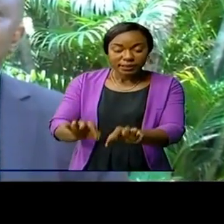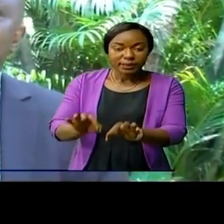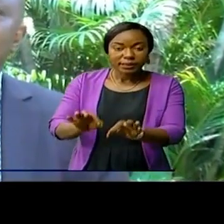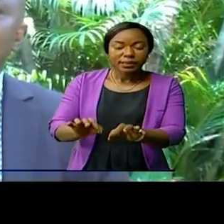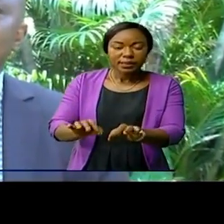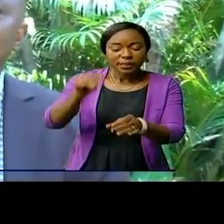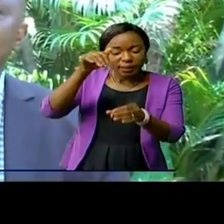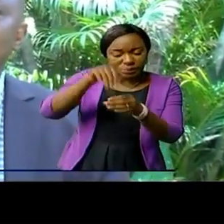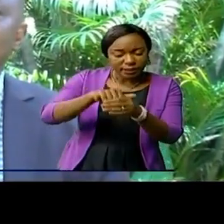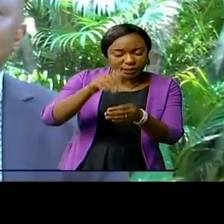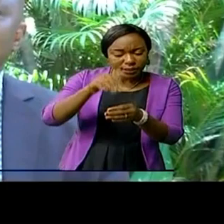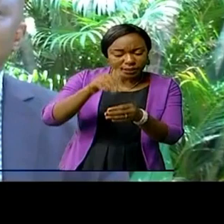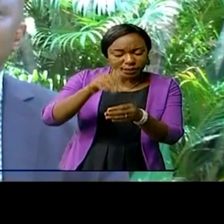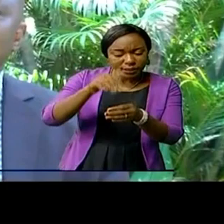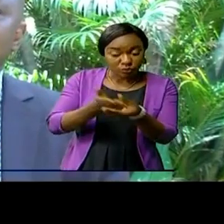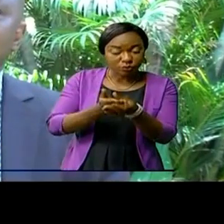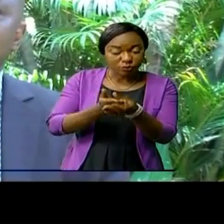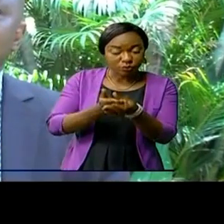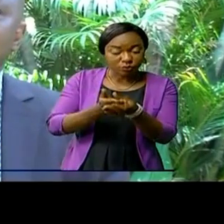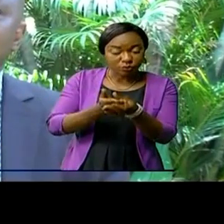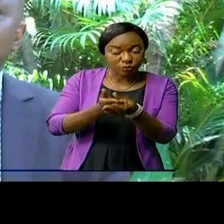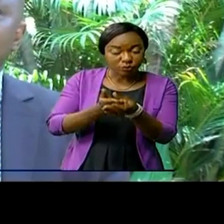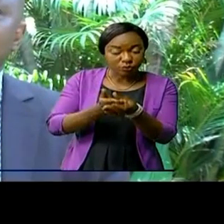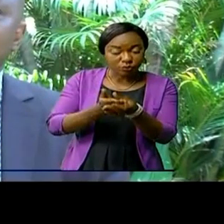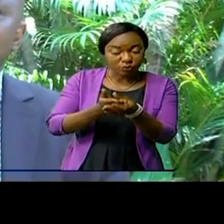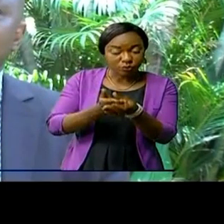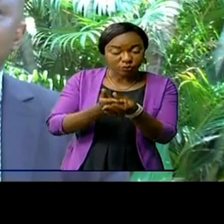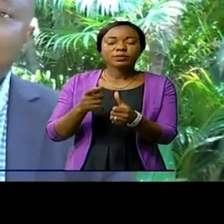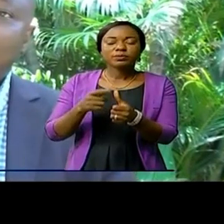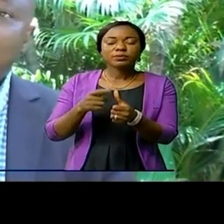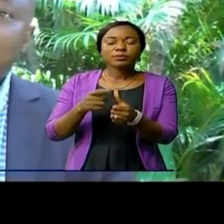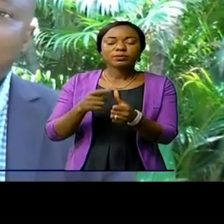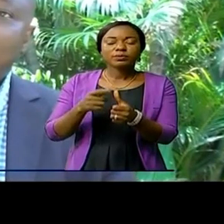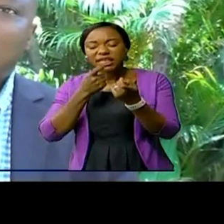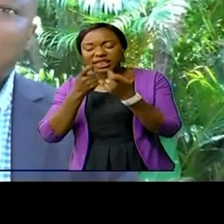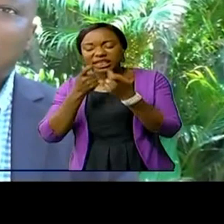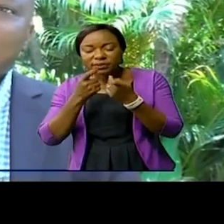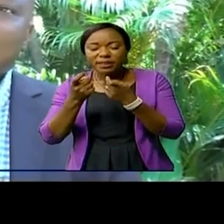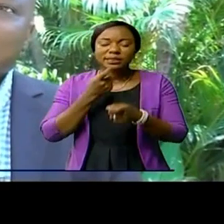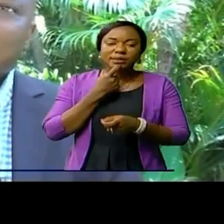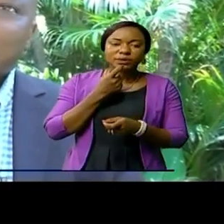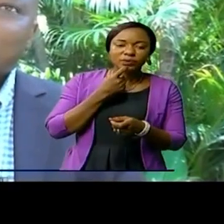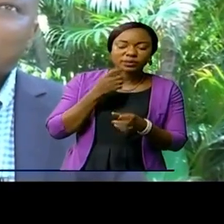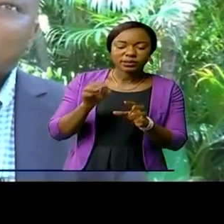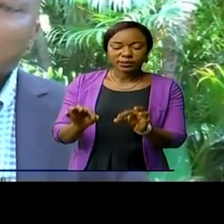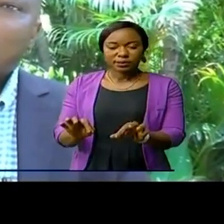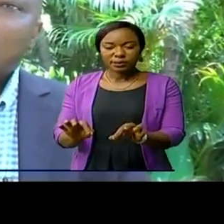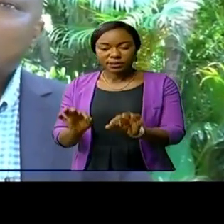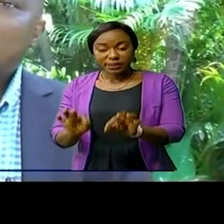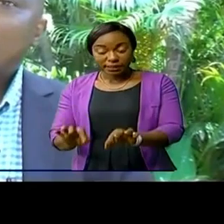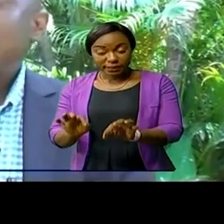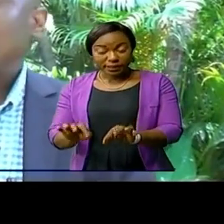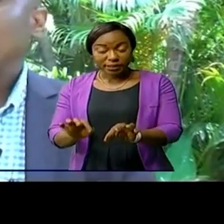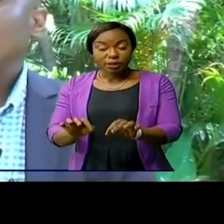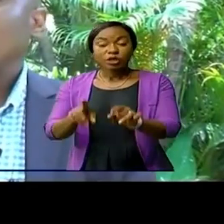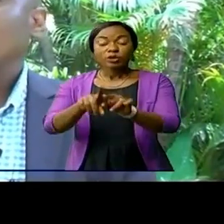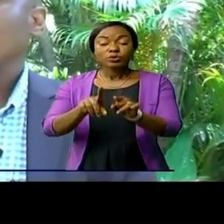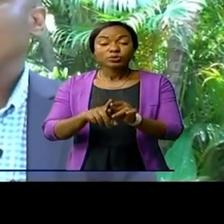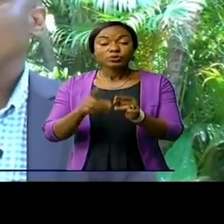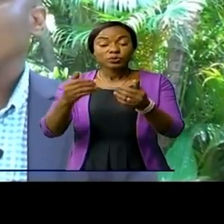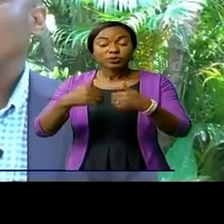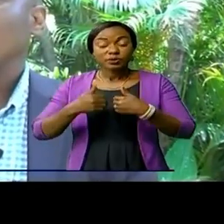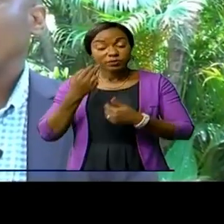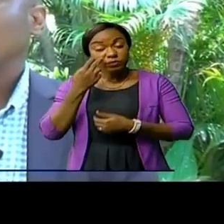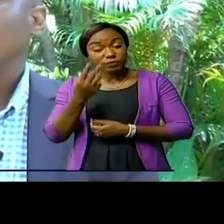dans ce document, nous avons d'abord rétracé l'histoire du résume foncier. Nous avons essayé d'épingler un